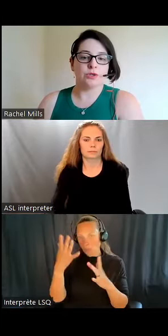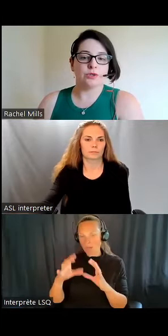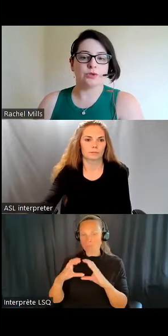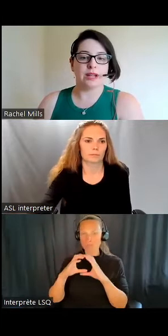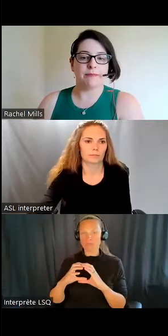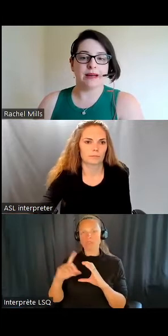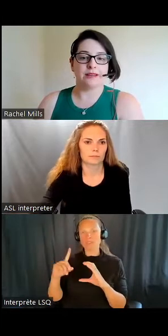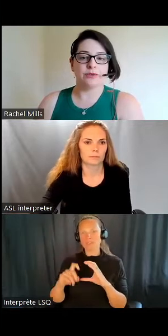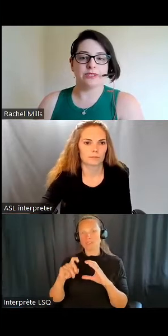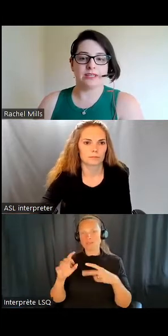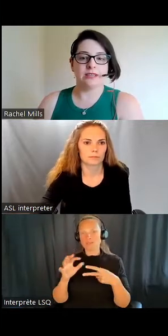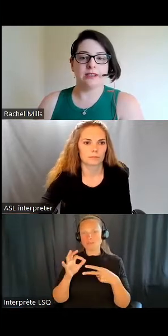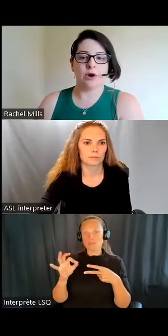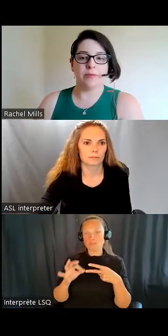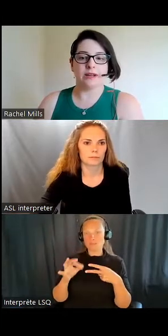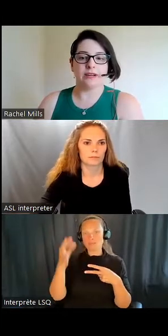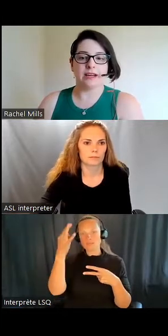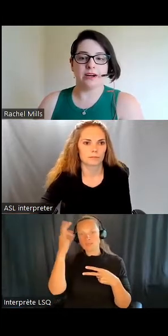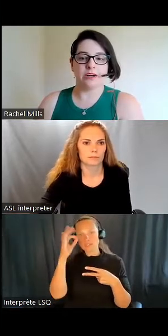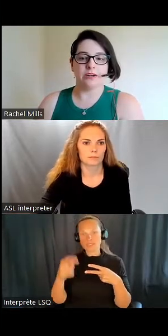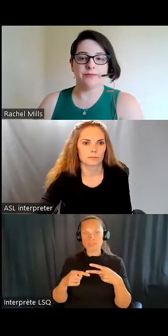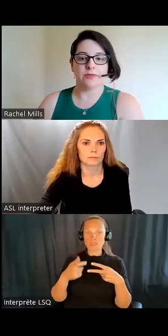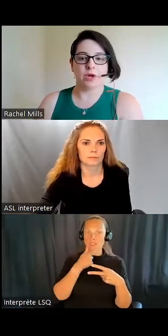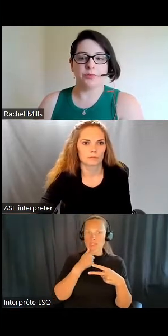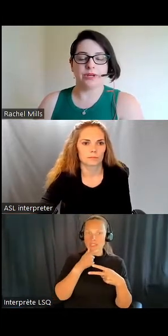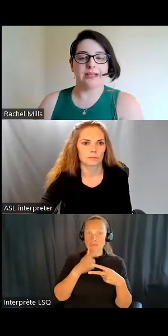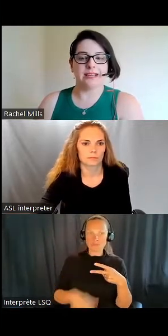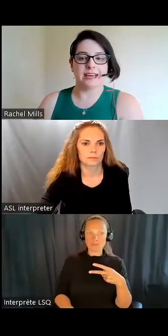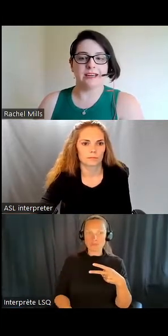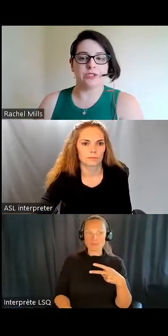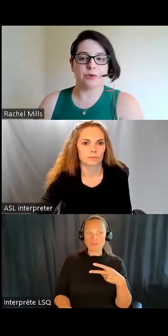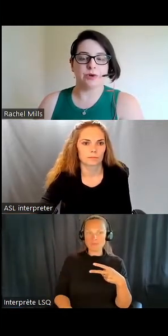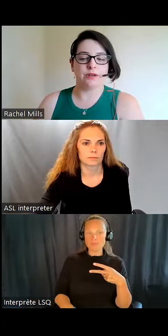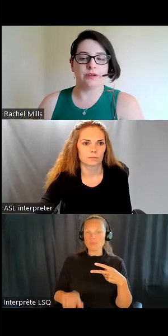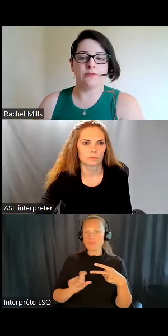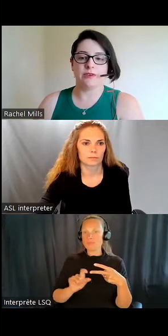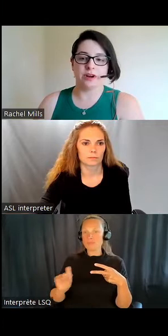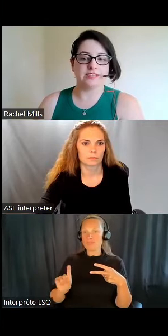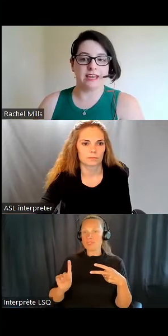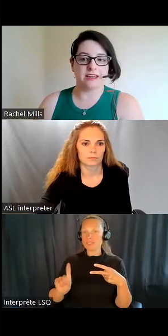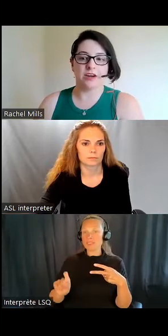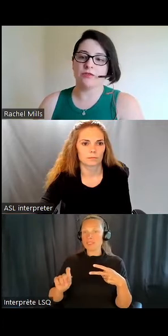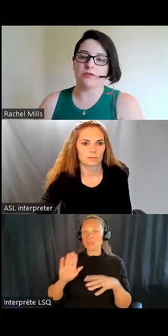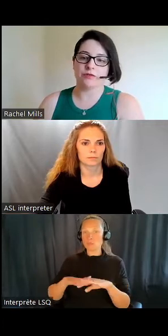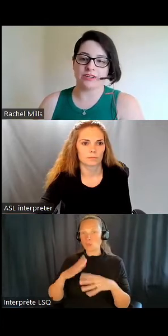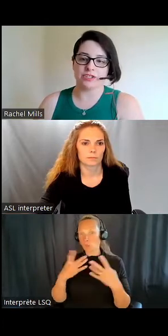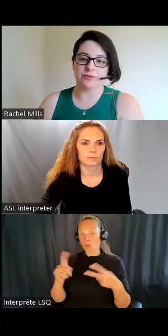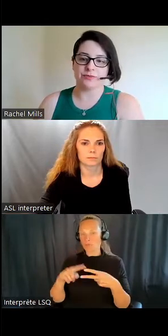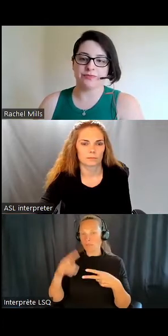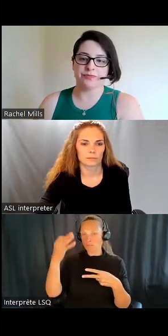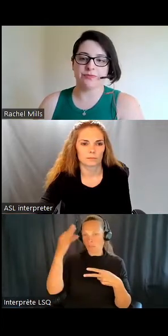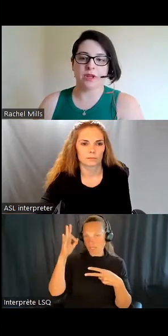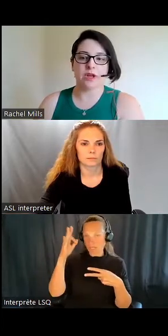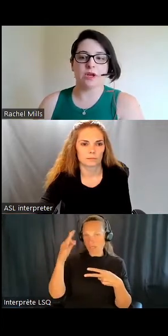Sur la barre d'outils au bas de l'écran, puis cliquez sur Français. French.